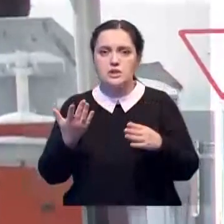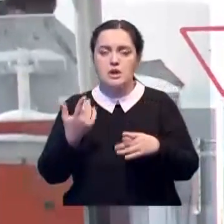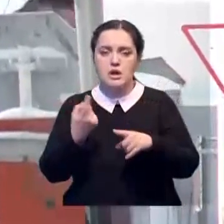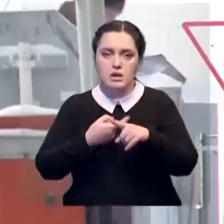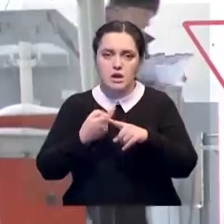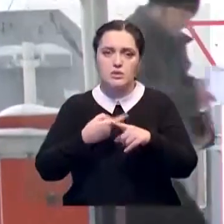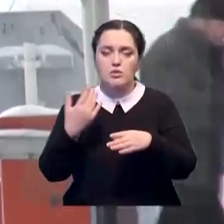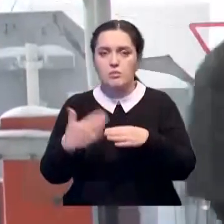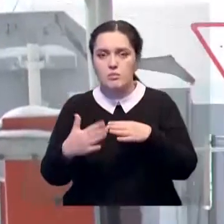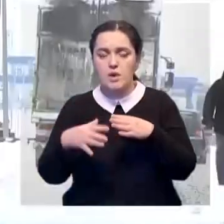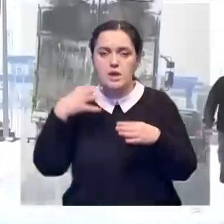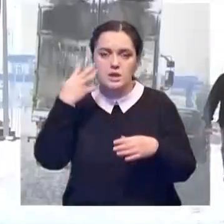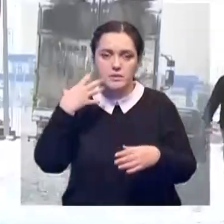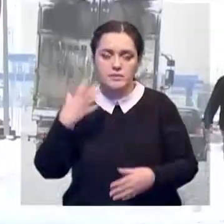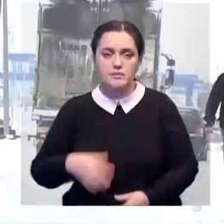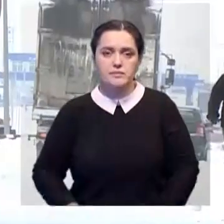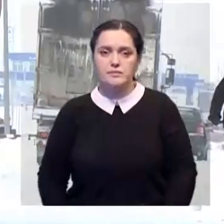и товары народного потребления.